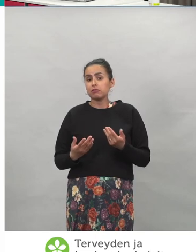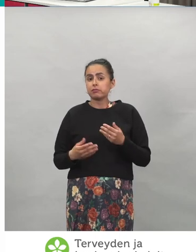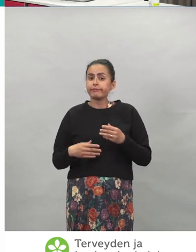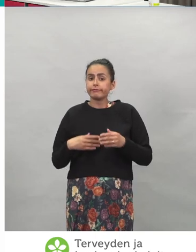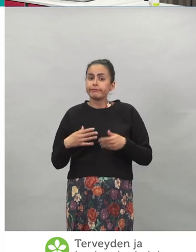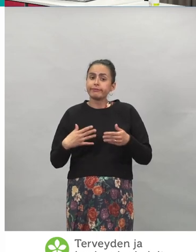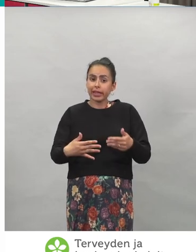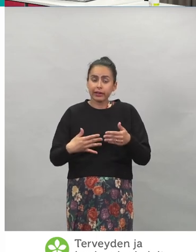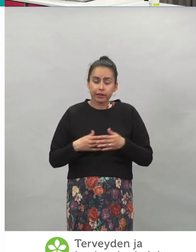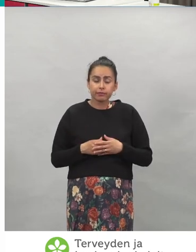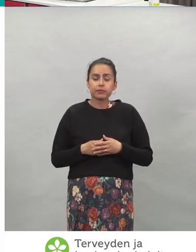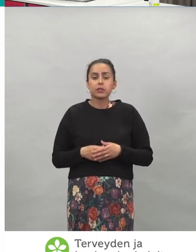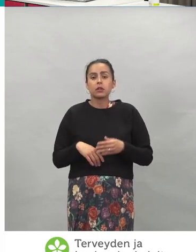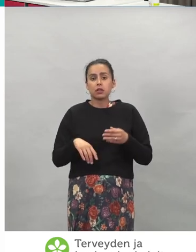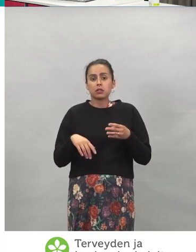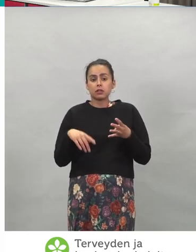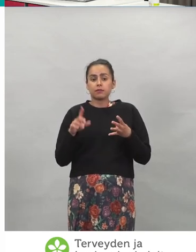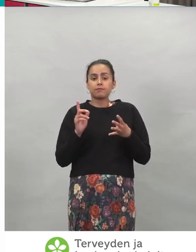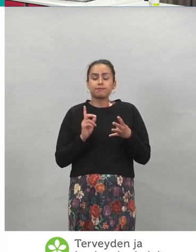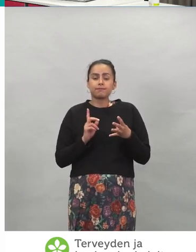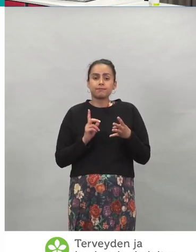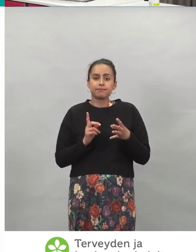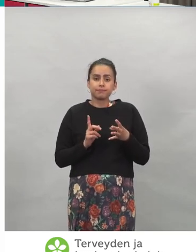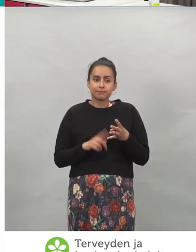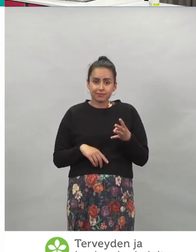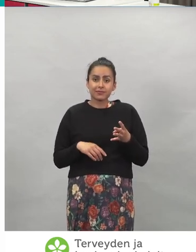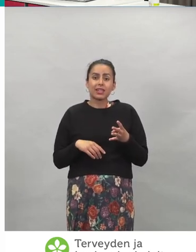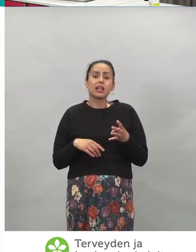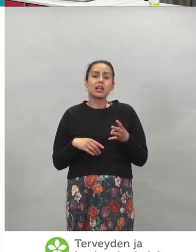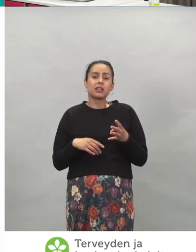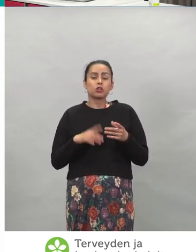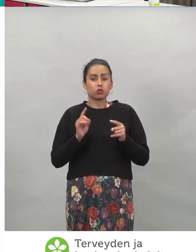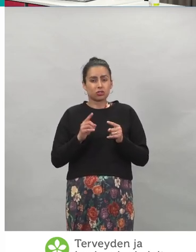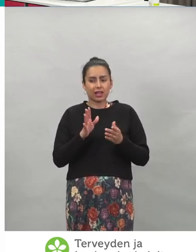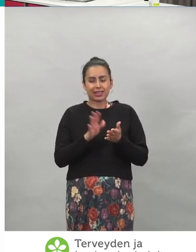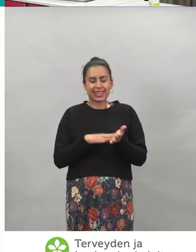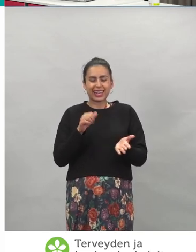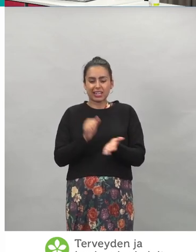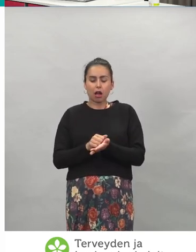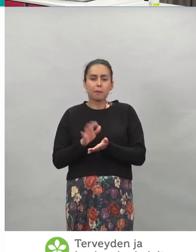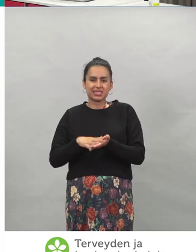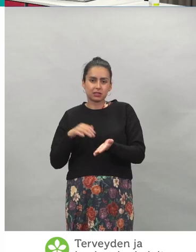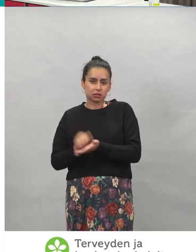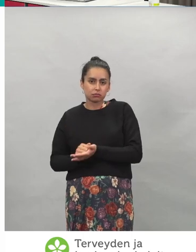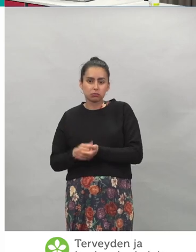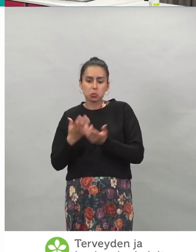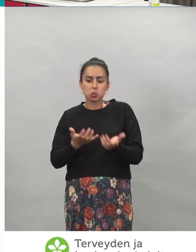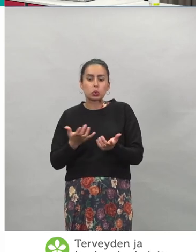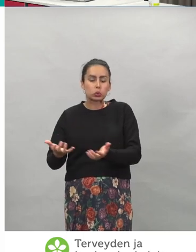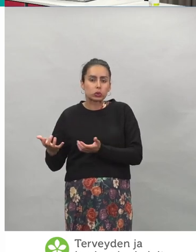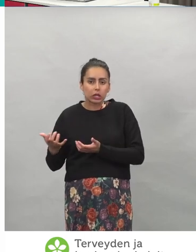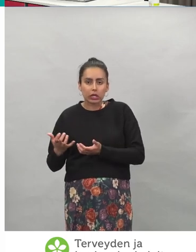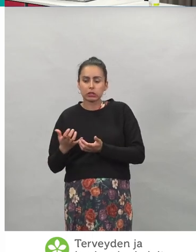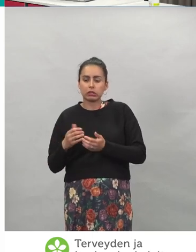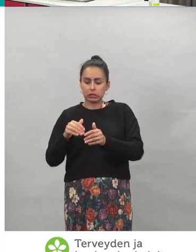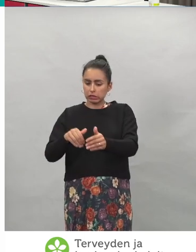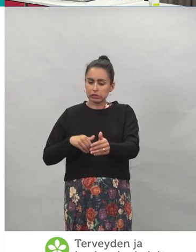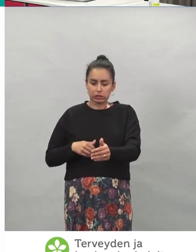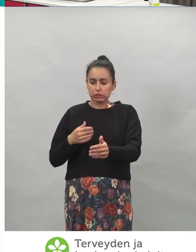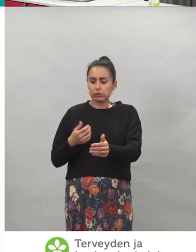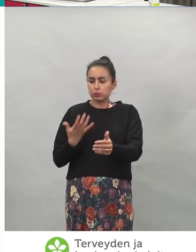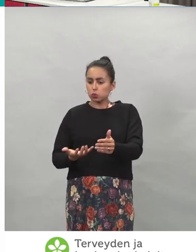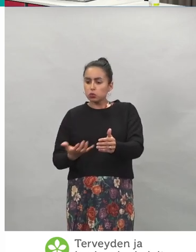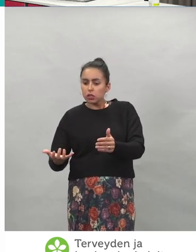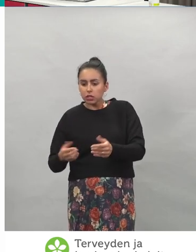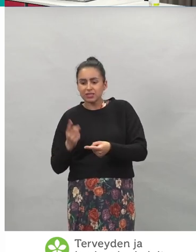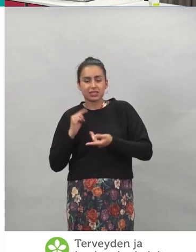Ja sitten toinen tilanne on tietenkin myös se, että jos kirjaamisessa on puutteita, että sinne on jäänyt vaikka annosnumero